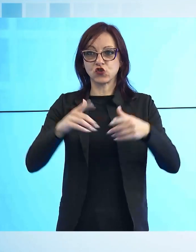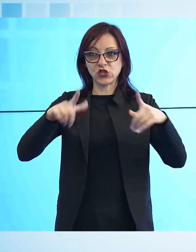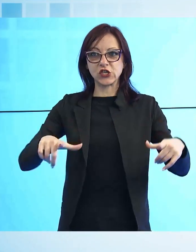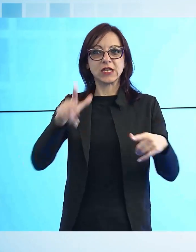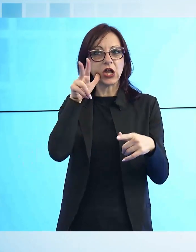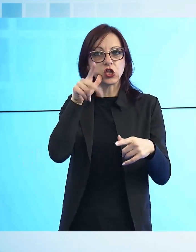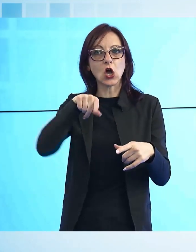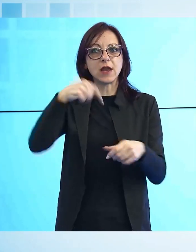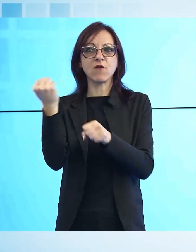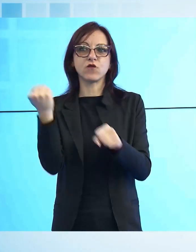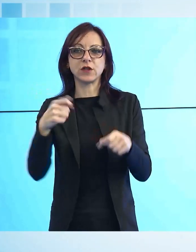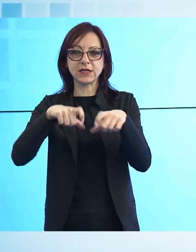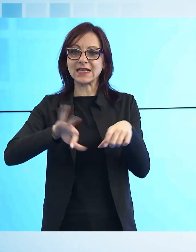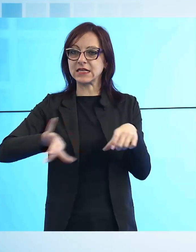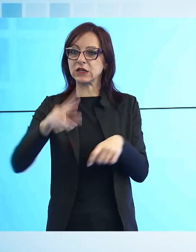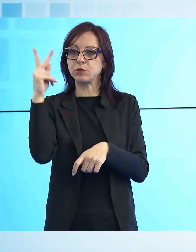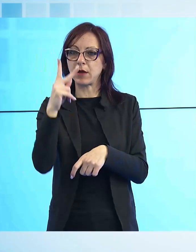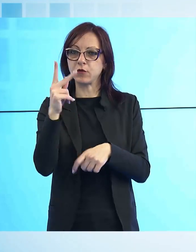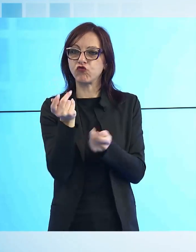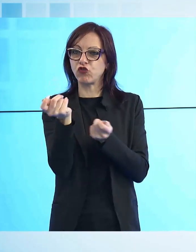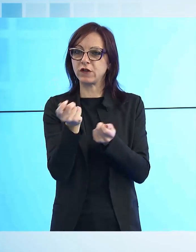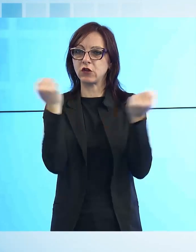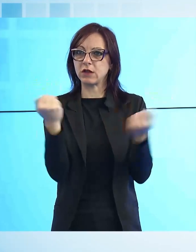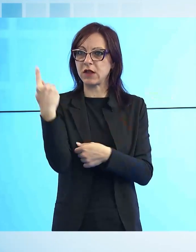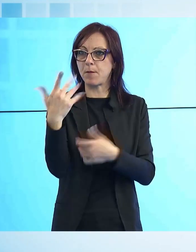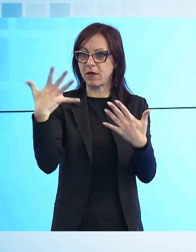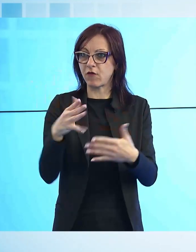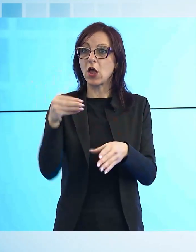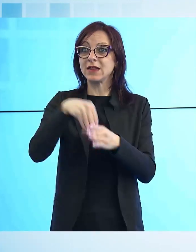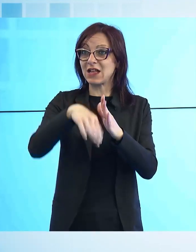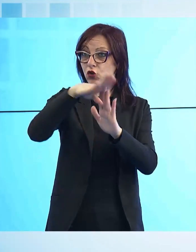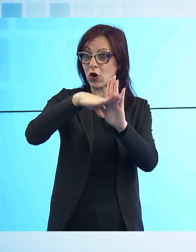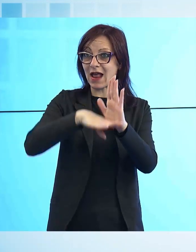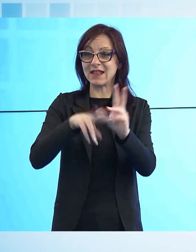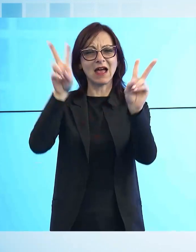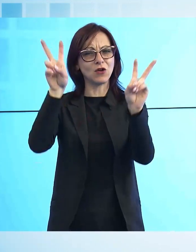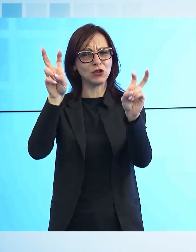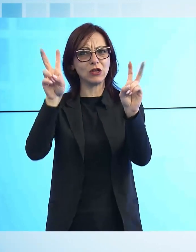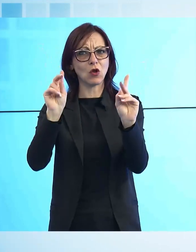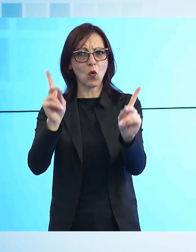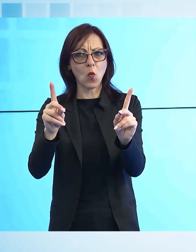Cassa di Risparmio di Lucca ed inserito nel calendario dal titolo attorno all'8 marzo.